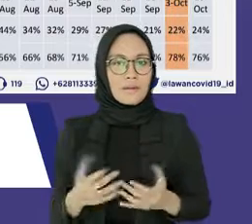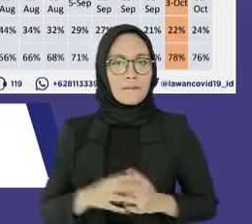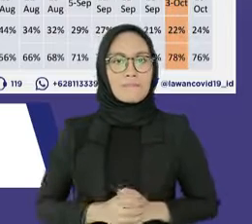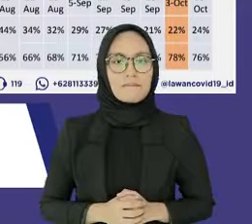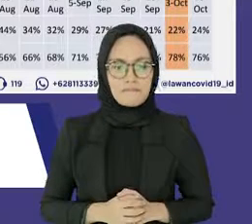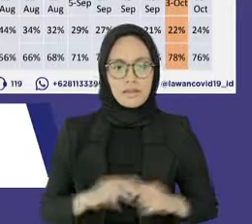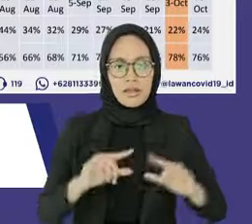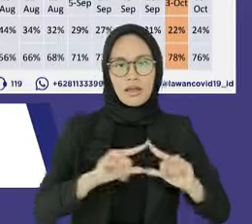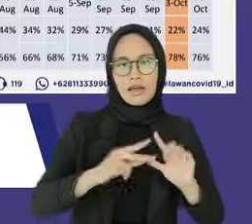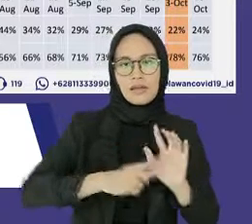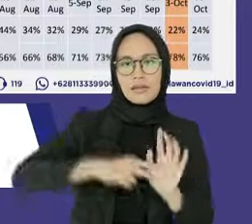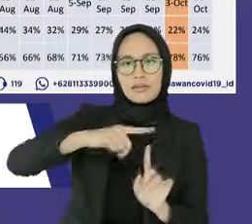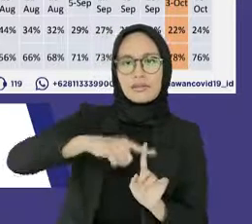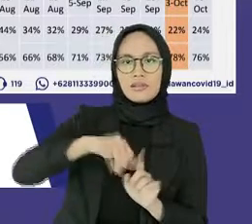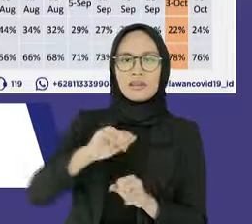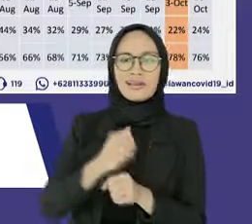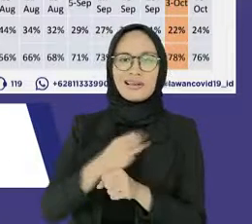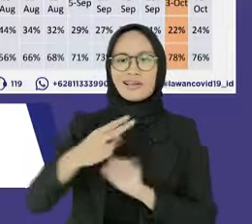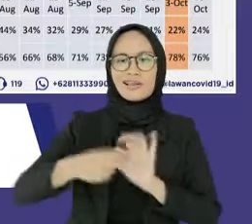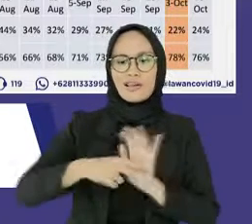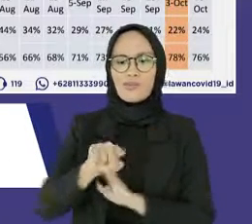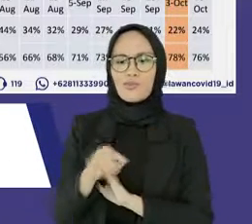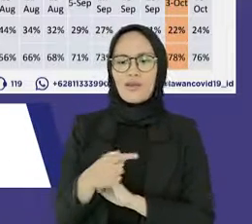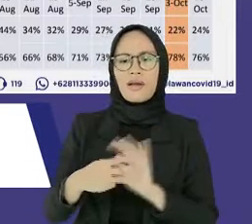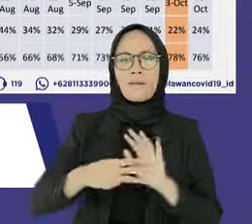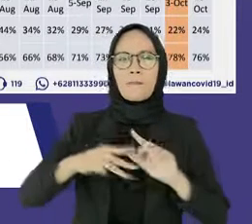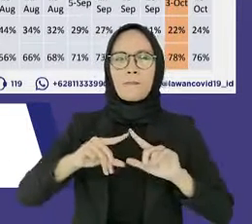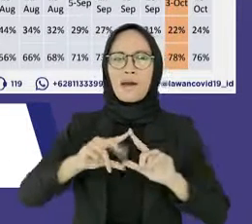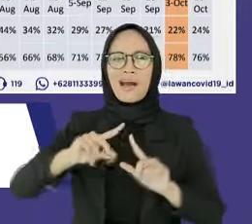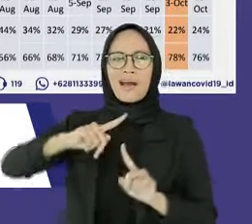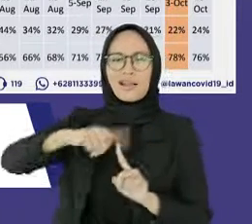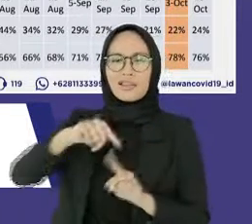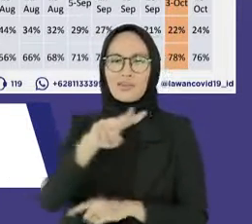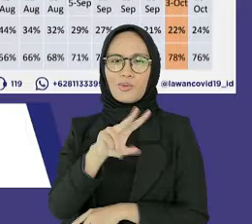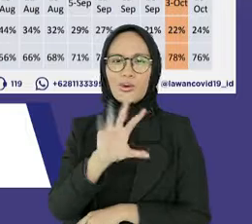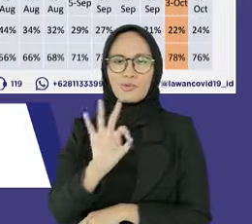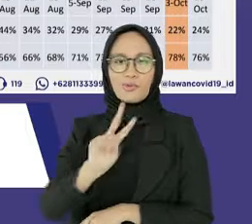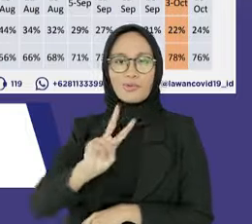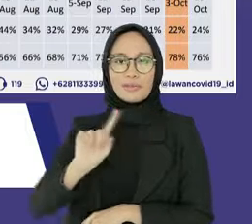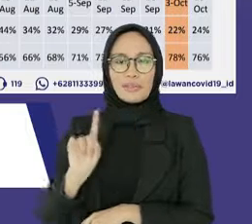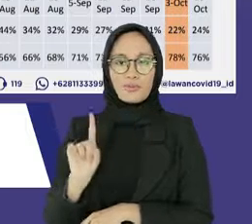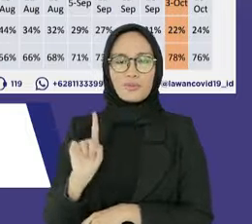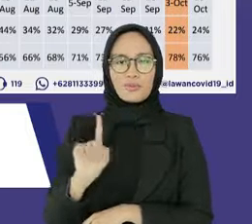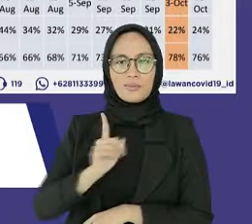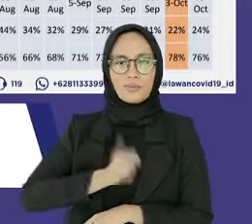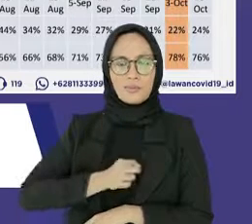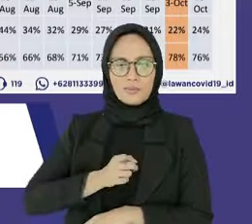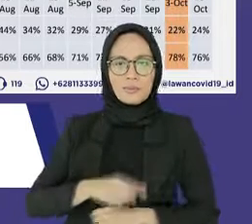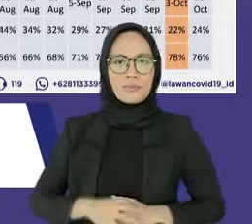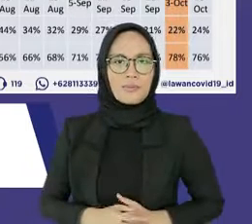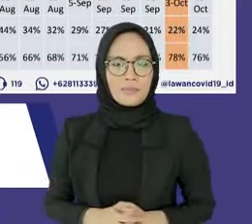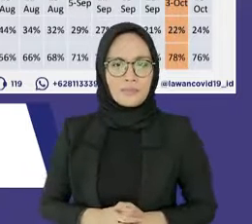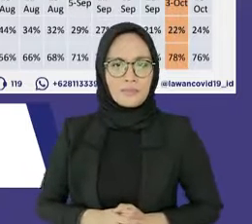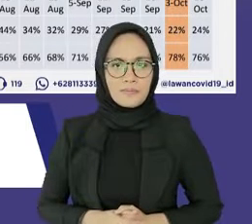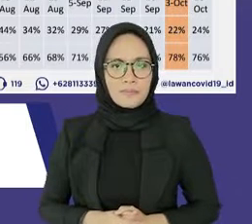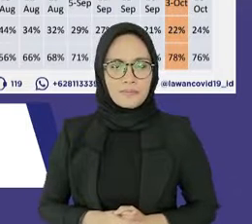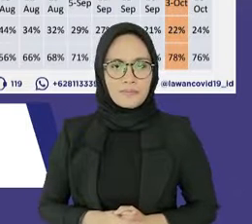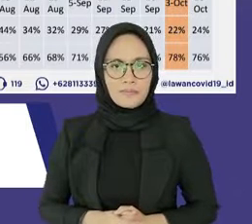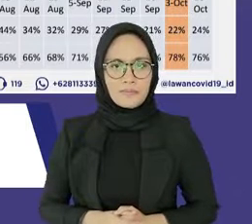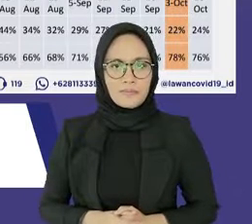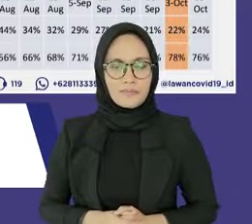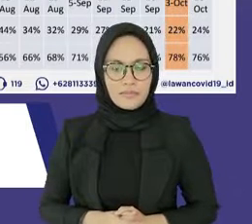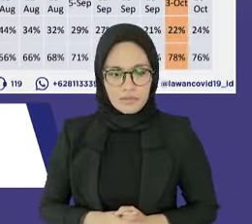penggunaan antigen mulai digunakan sejak bulan Maret 2021 dan perlu diperhatikan bahwa jumlah orang yang